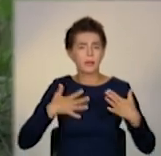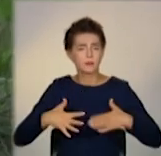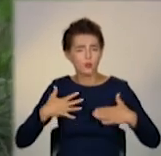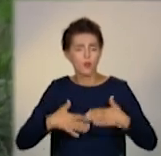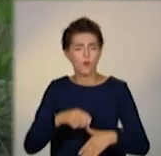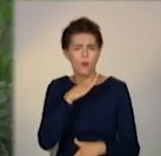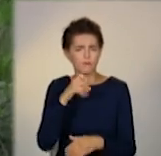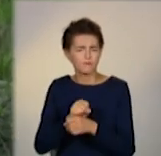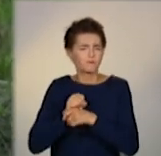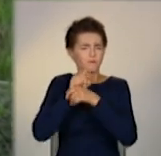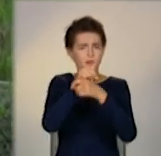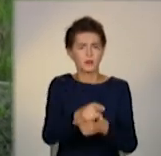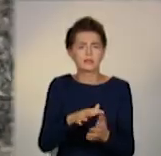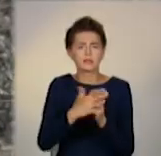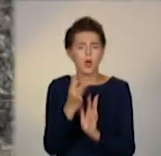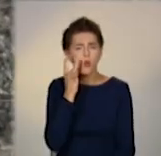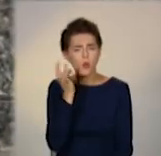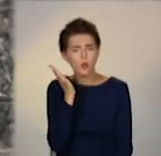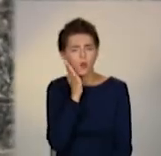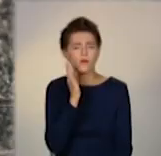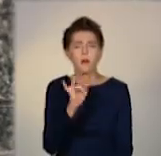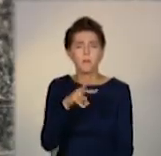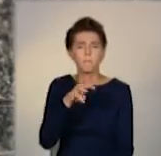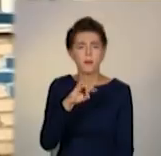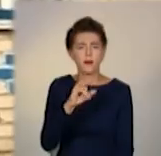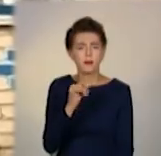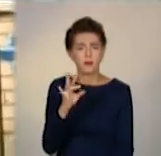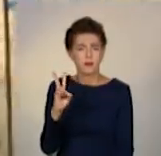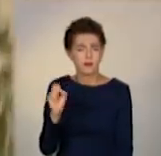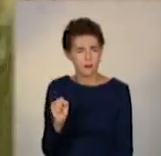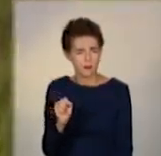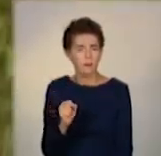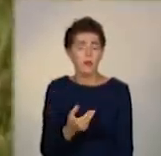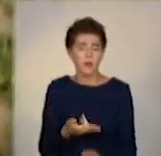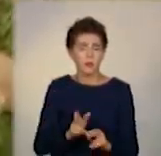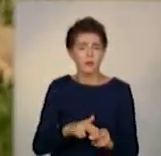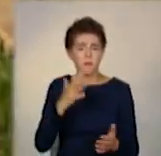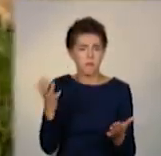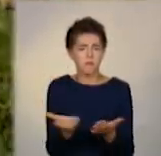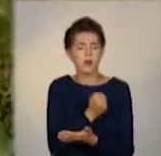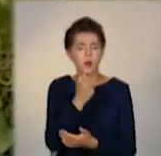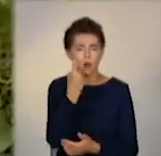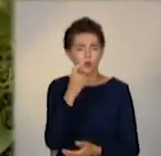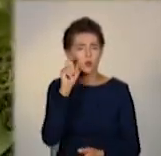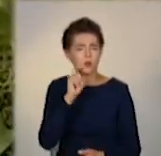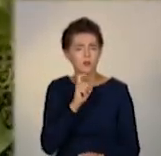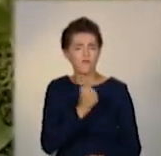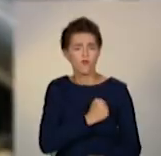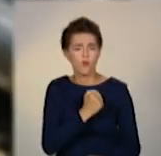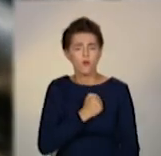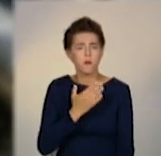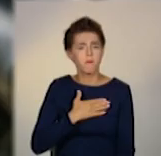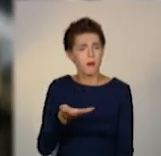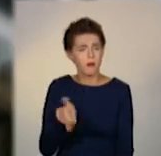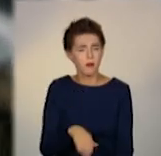З гранатометів гатили по околицях Оріхового та Мар'їнки. Внаслідок обстрілів один український військовий загинув